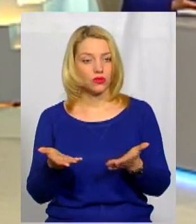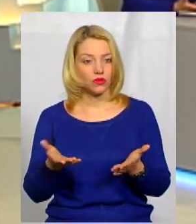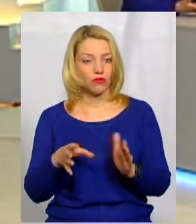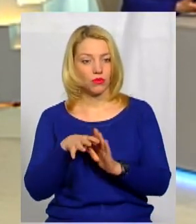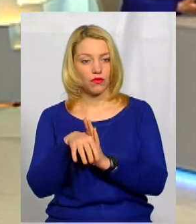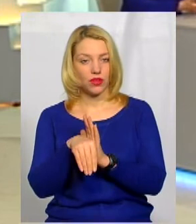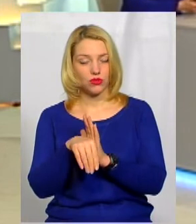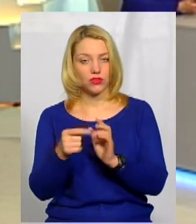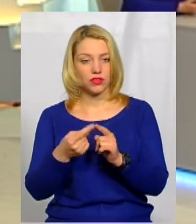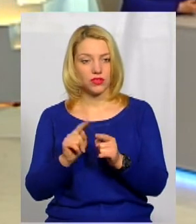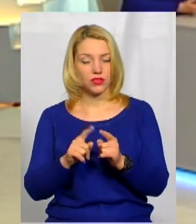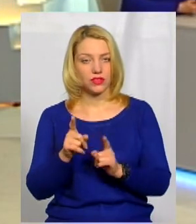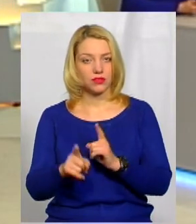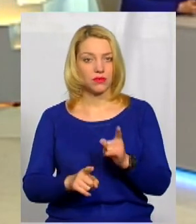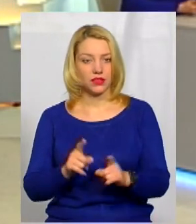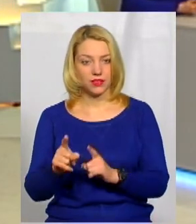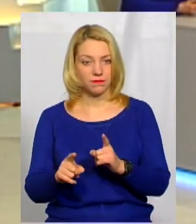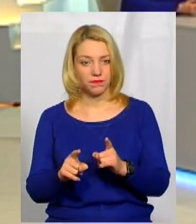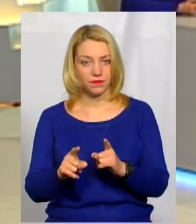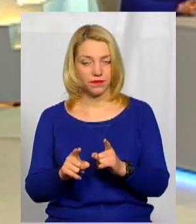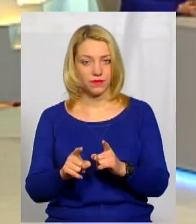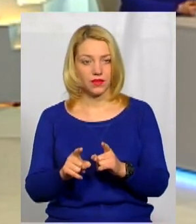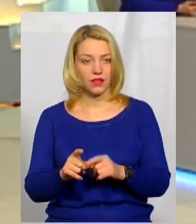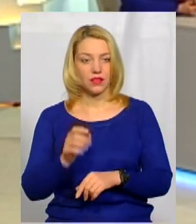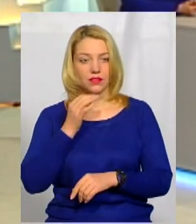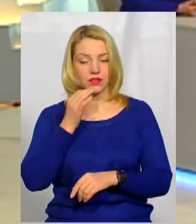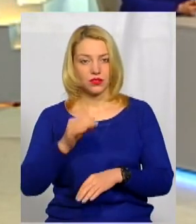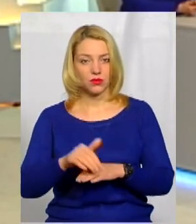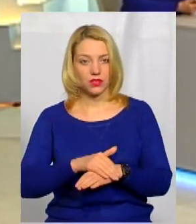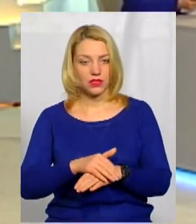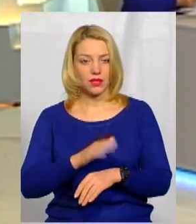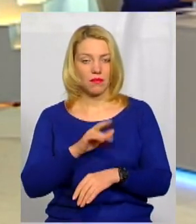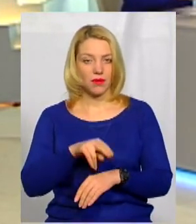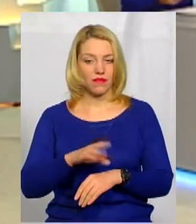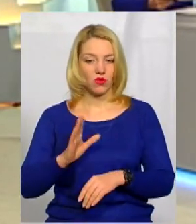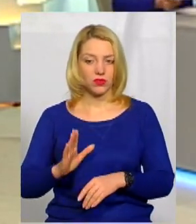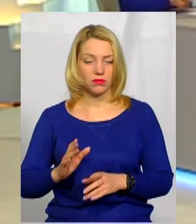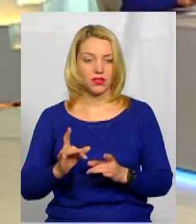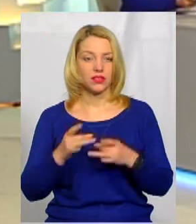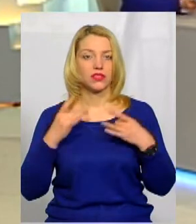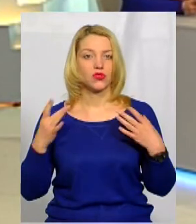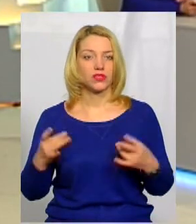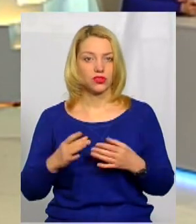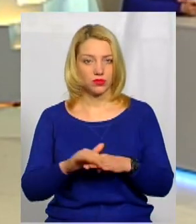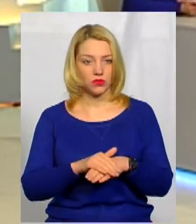запроваджуються ці зміни. Пане Володимире, скажіть так,